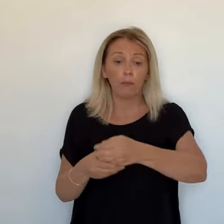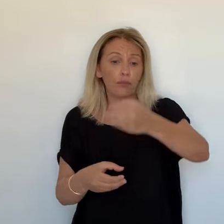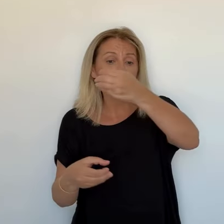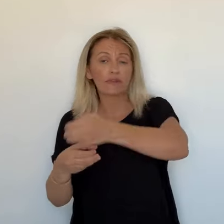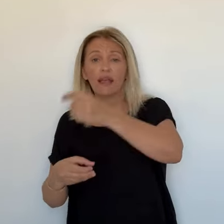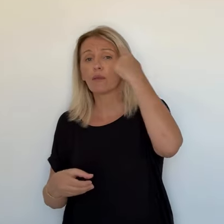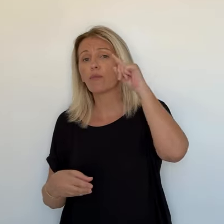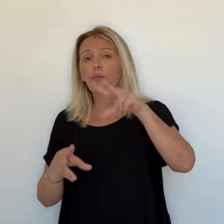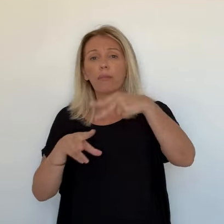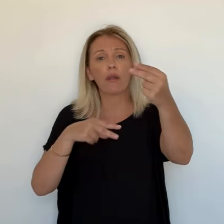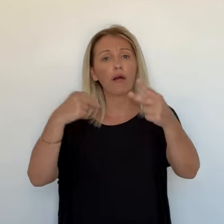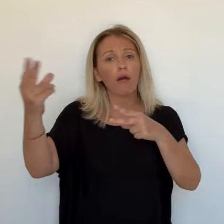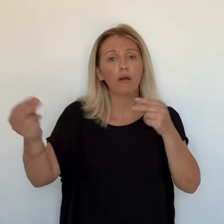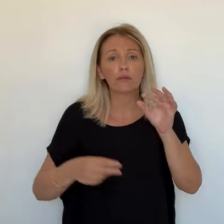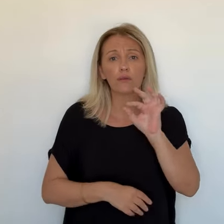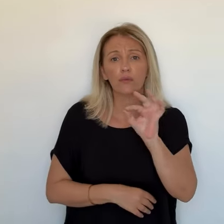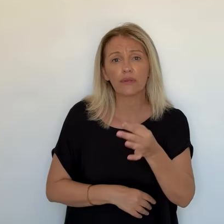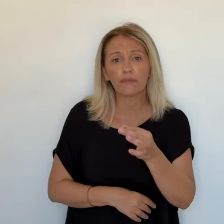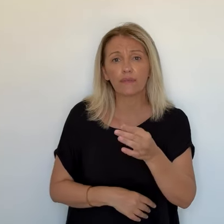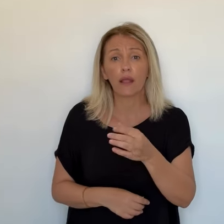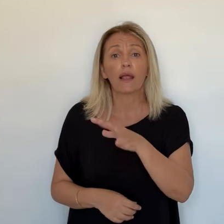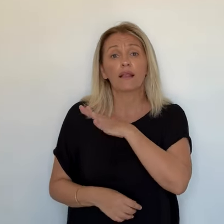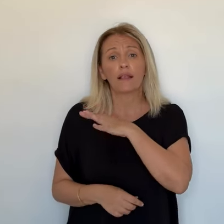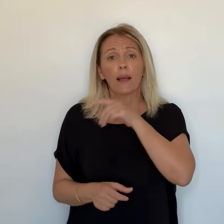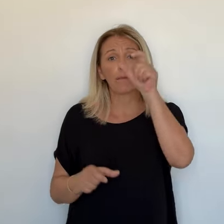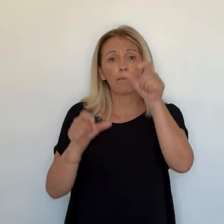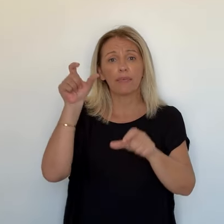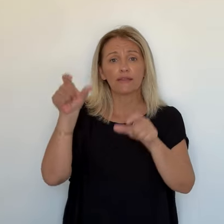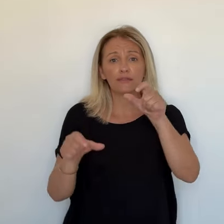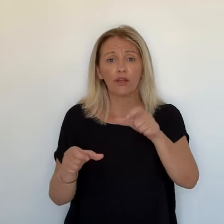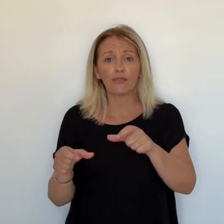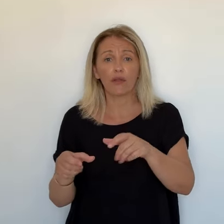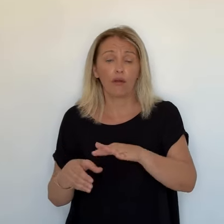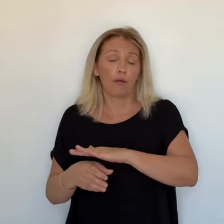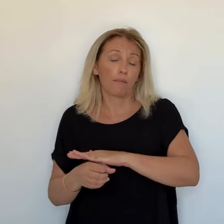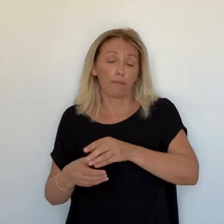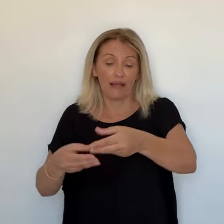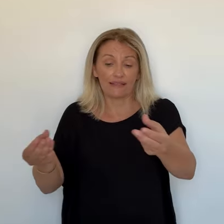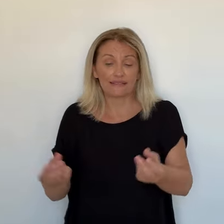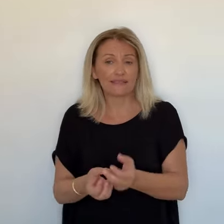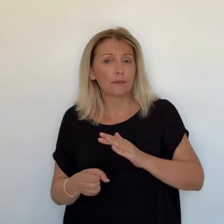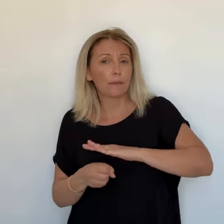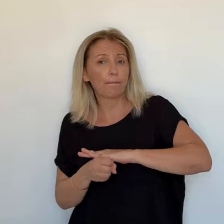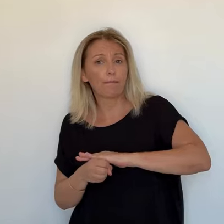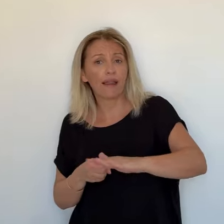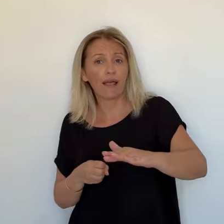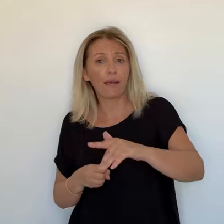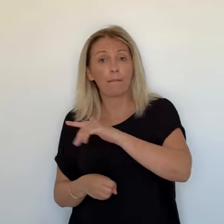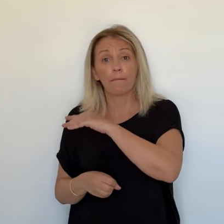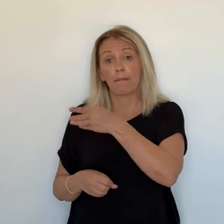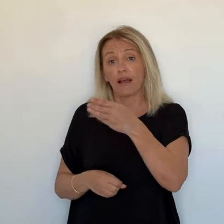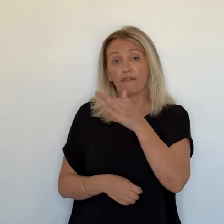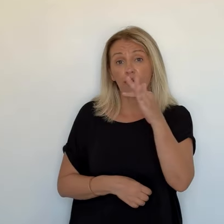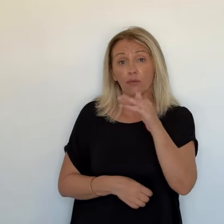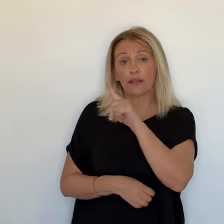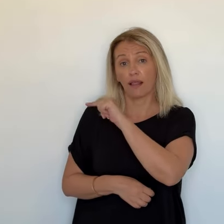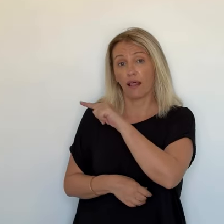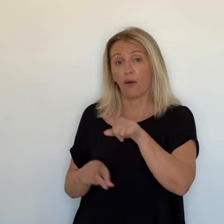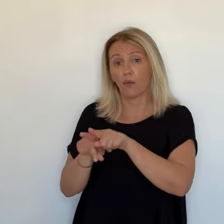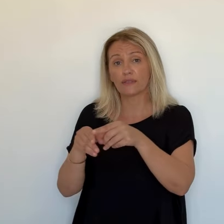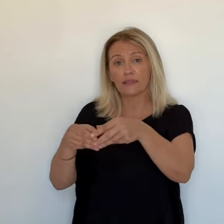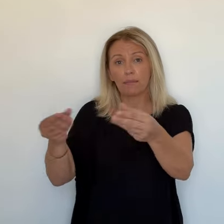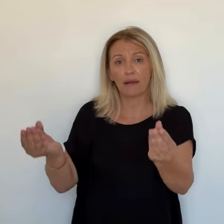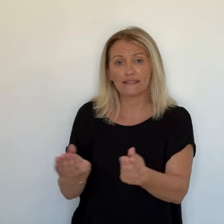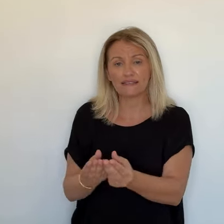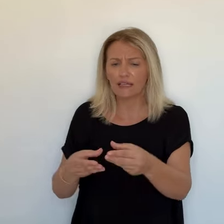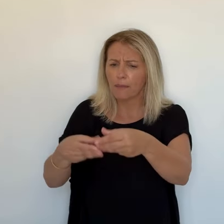Les bouteilles, c'est pour les plantes, oui. Certaines personnes remplissent des bassines, comme vous voyez ici. Cette bassine,